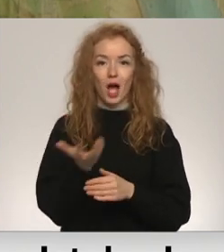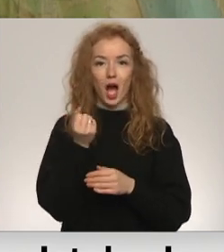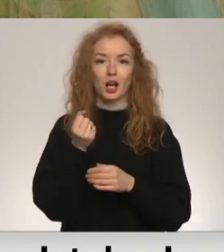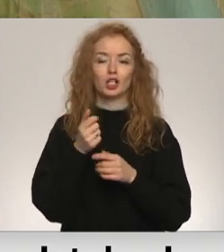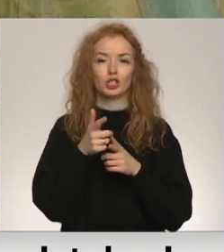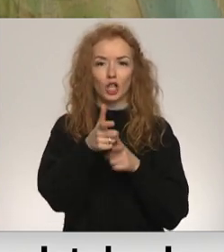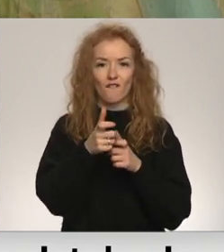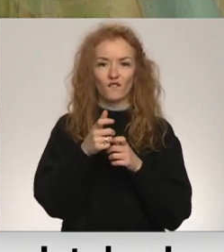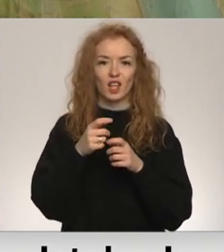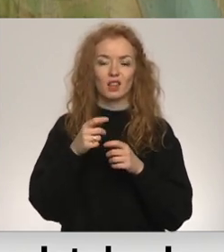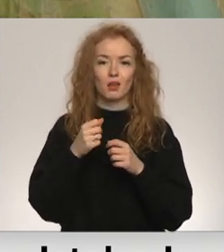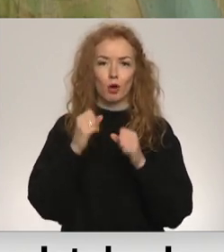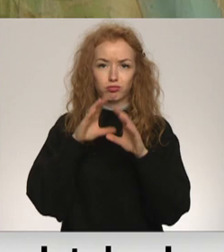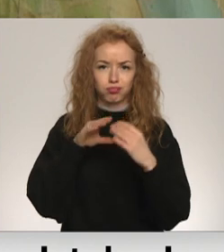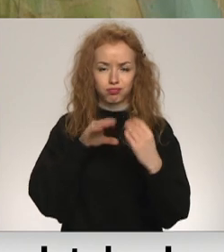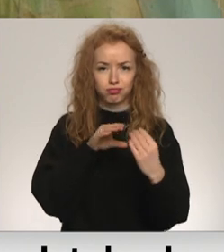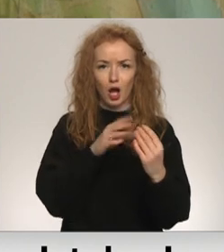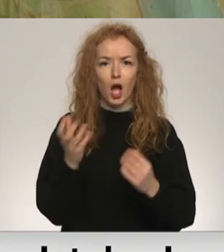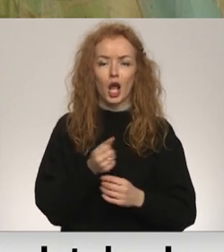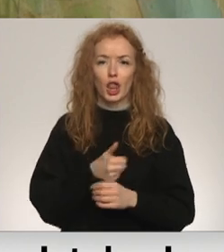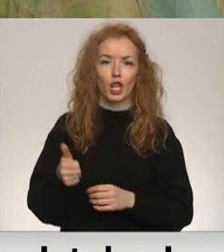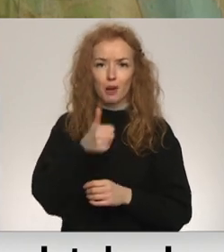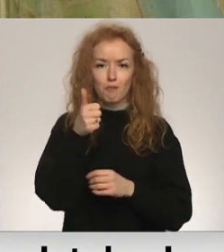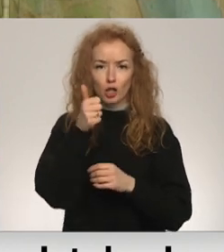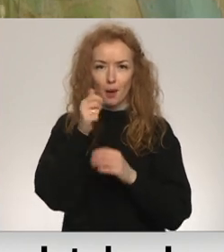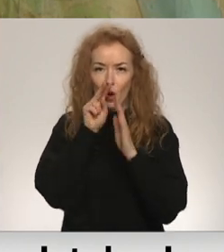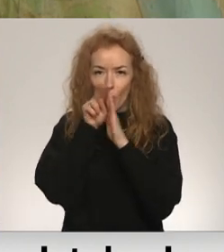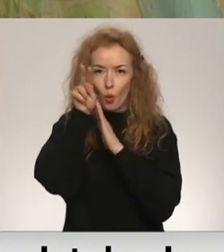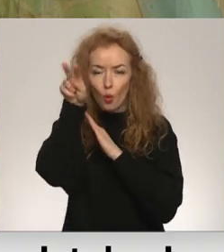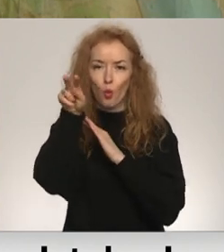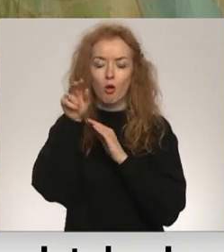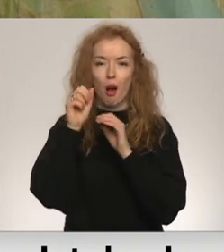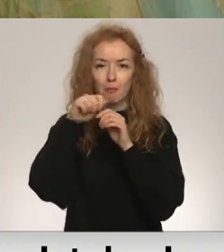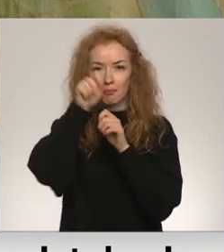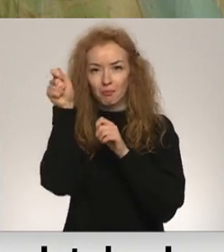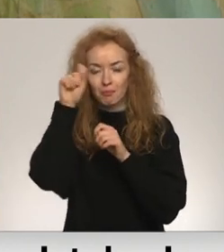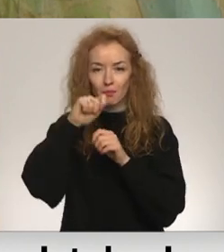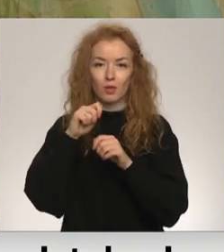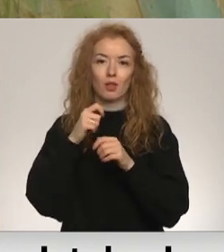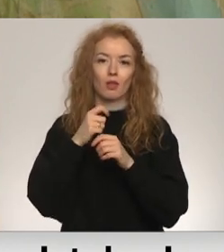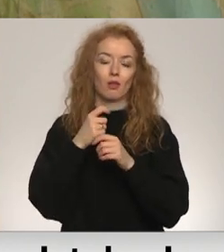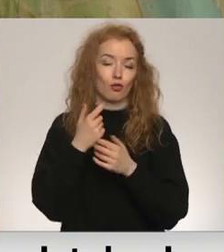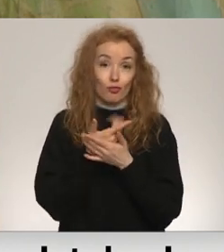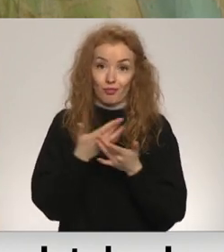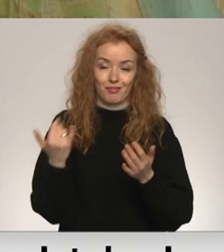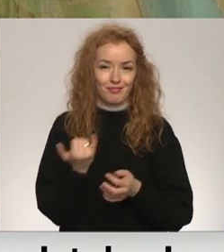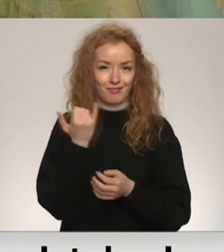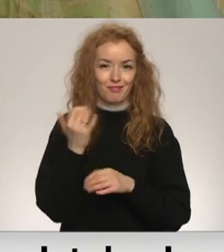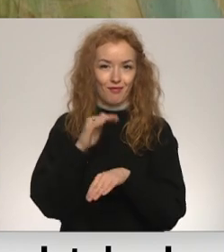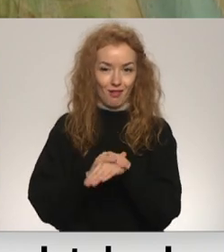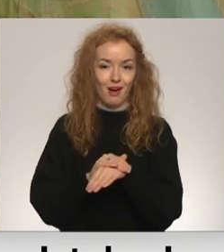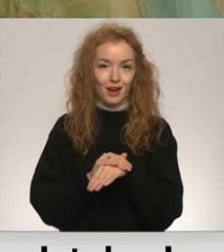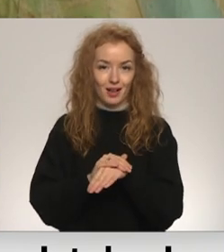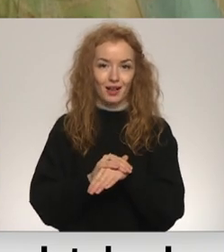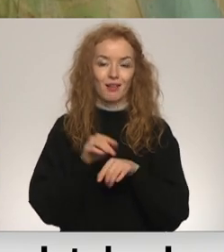transportieriem, ar īpašām lūkām, šāviņu ievietošanai un tā tālāk. Tā